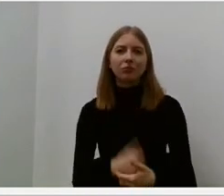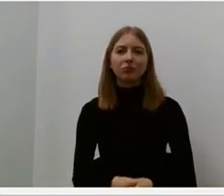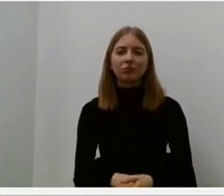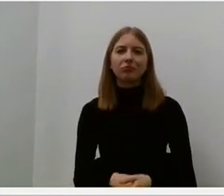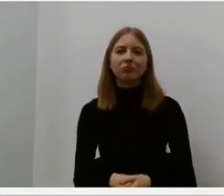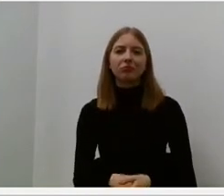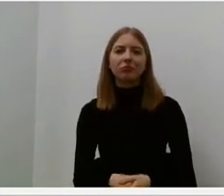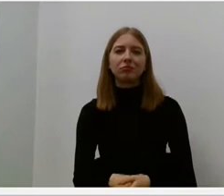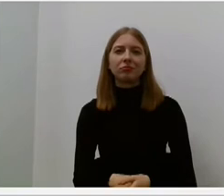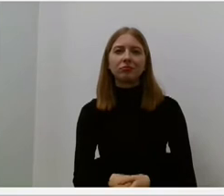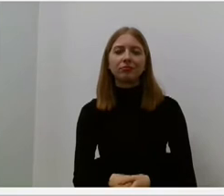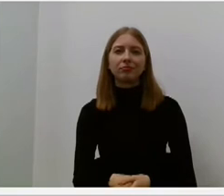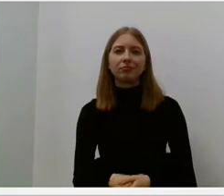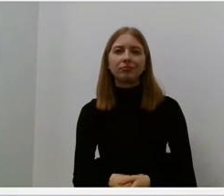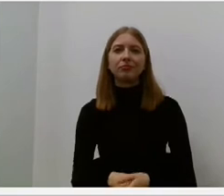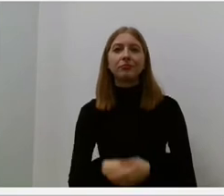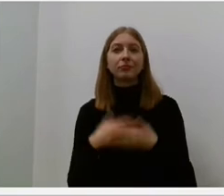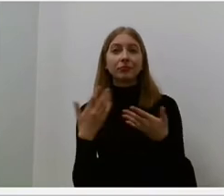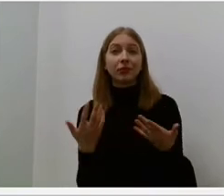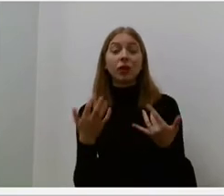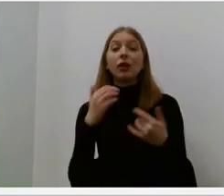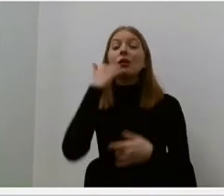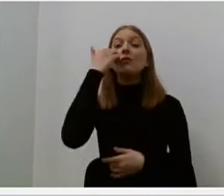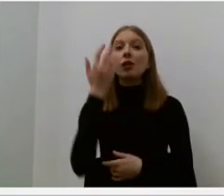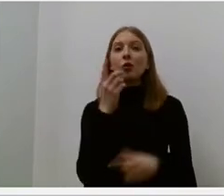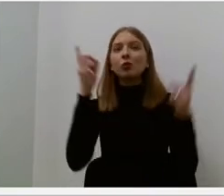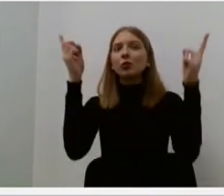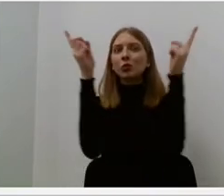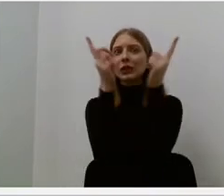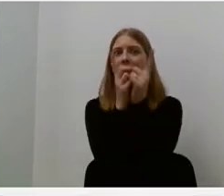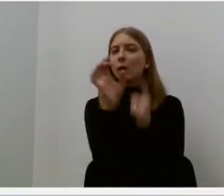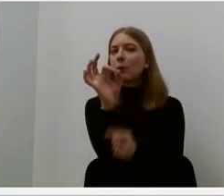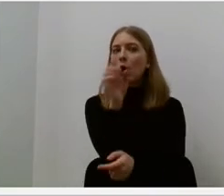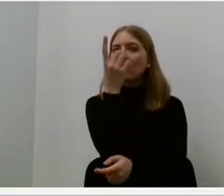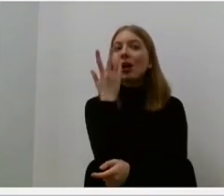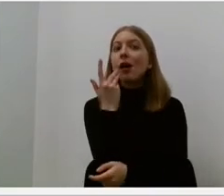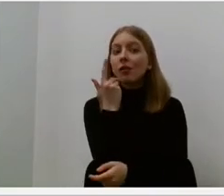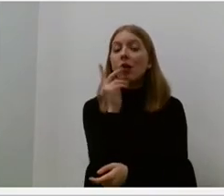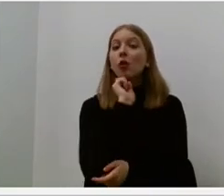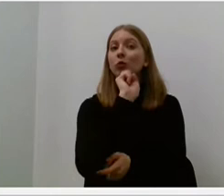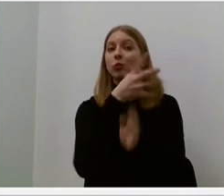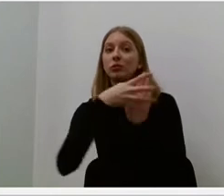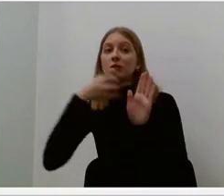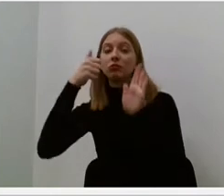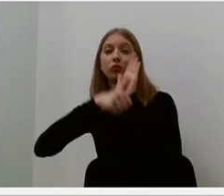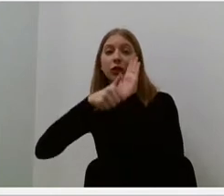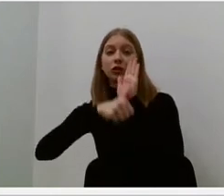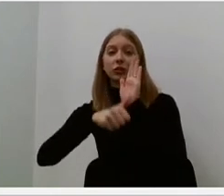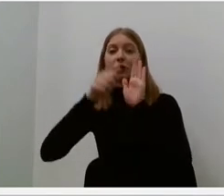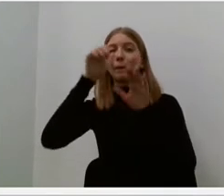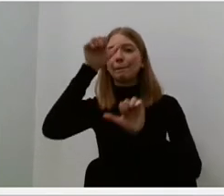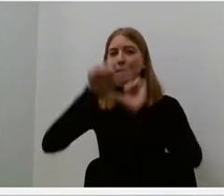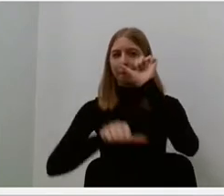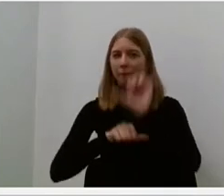Pagaliau susitikimai. Pirmasis susitikimas yra 1960 metais, kai